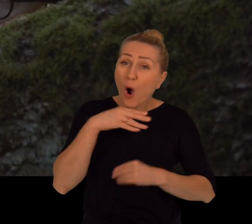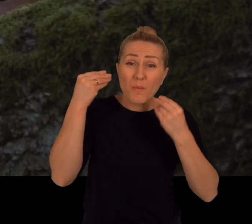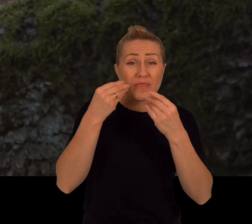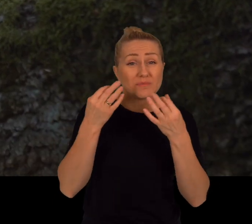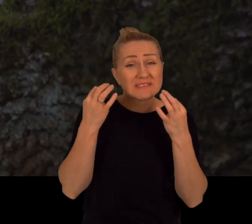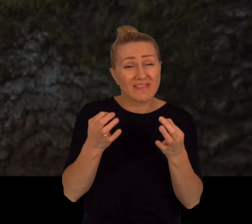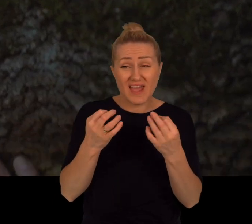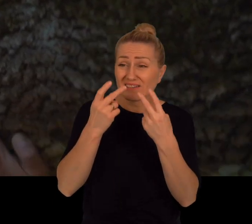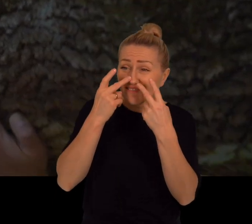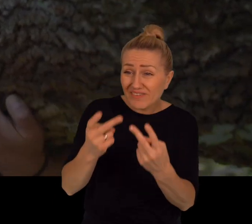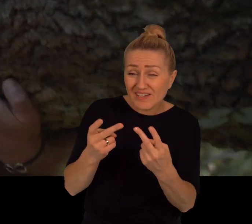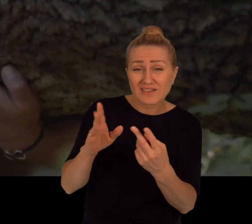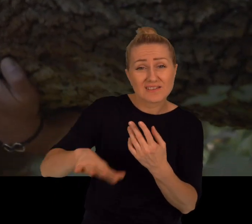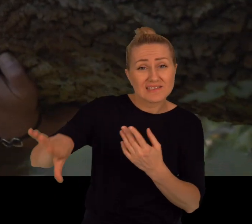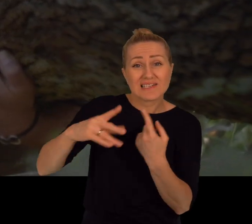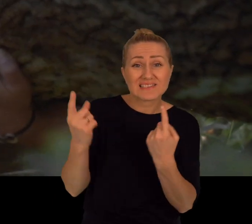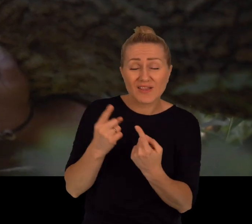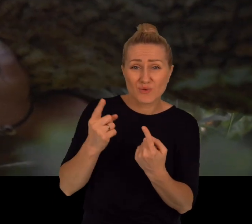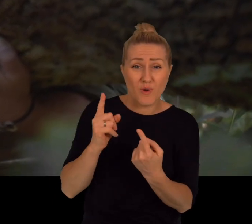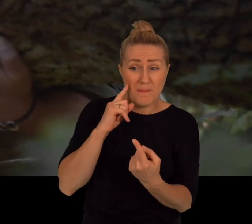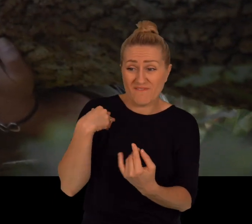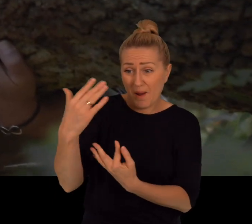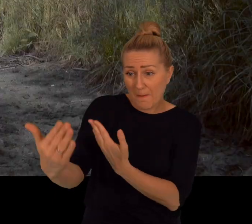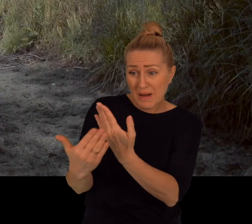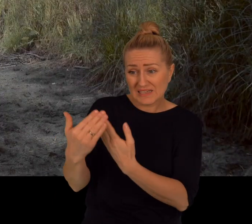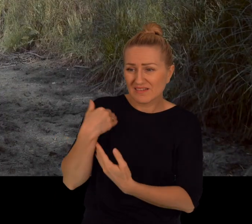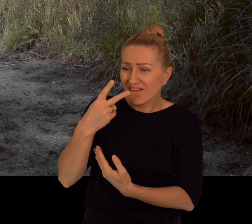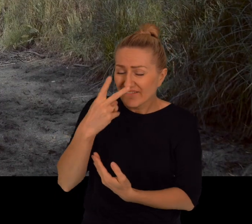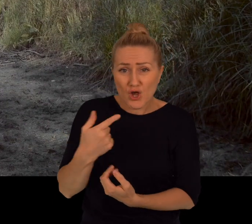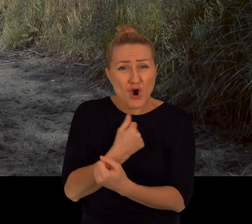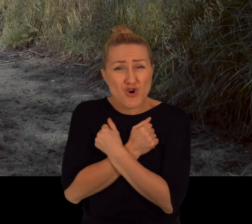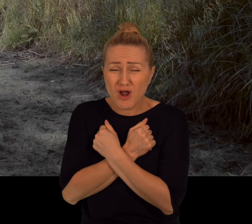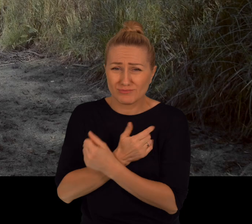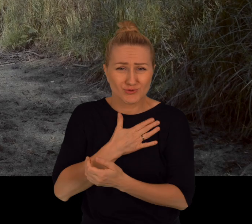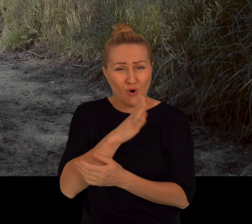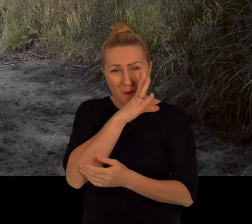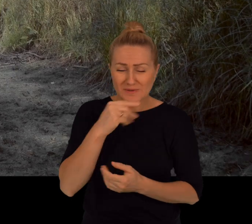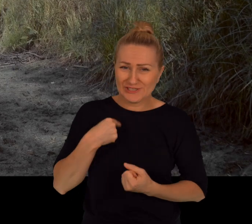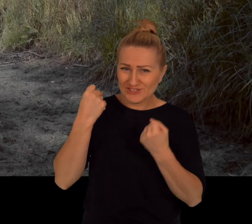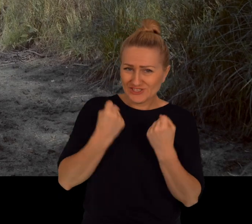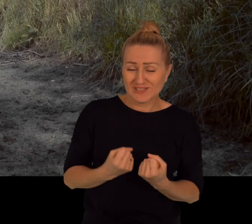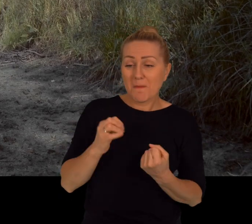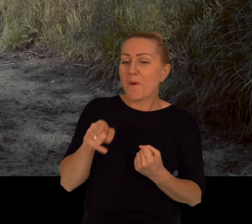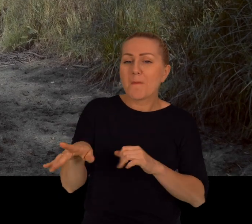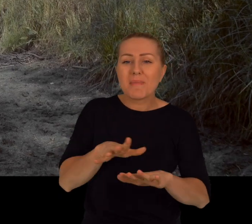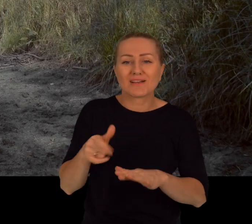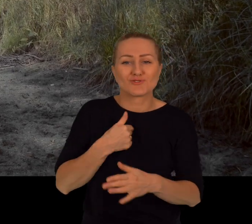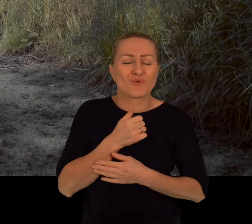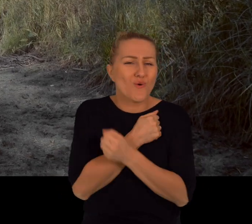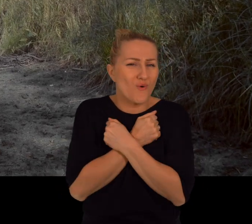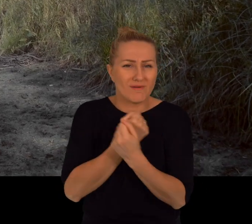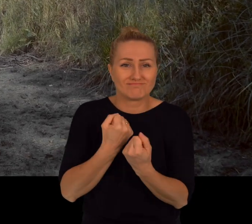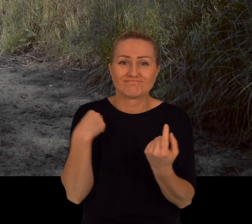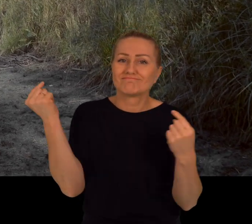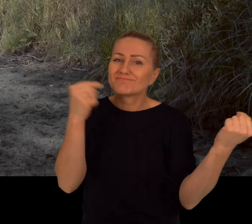optymistą w obliczu czegoś takiego, szczególnie jak się jest tego bardzo blisko i się to kocha, bo ja to miejsce po prostu kocham. Jestem